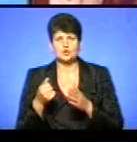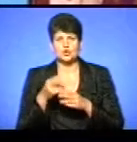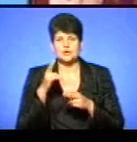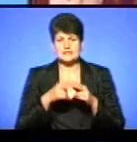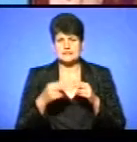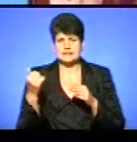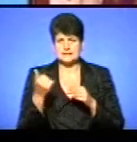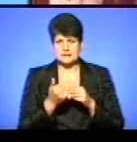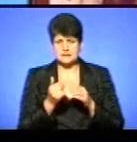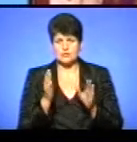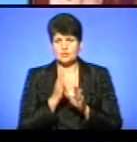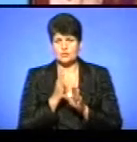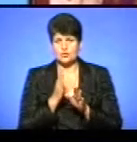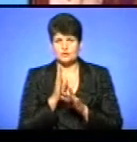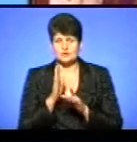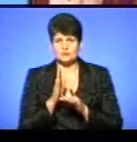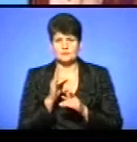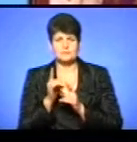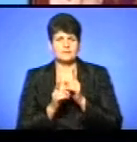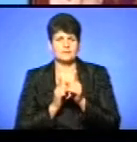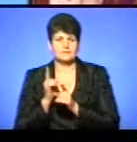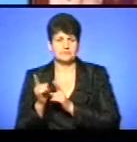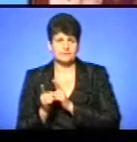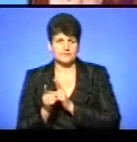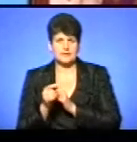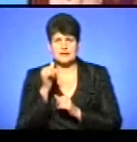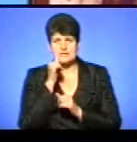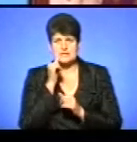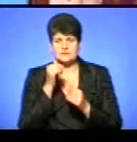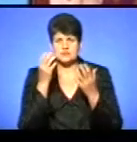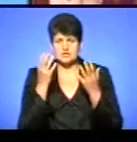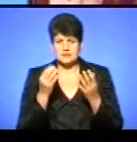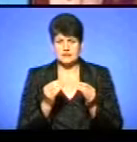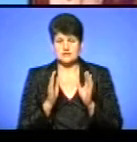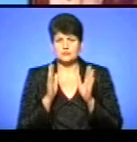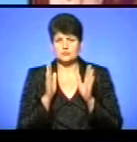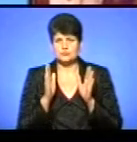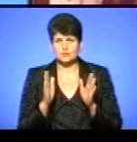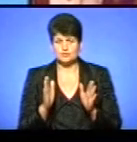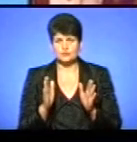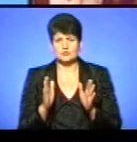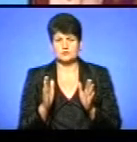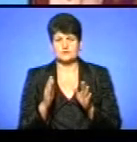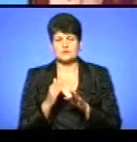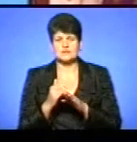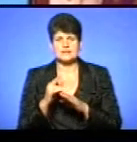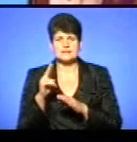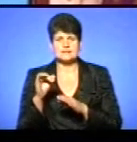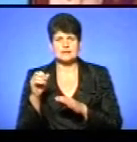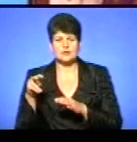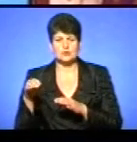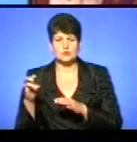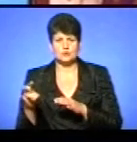тижня погода носитиме нестійкий характер. Так, на завтрашній день ми перебуватимемо в таловій частині циклону, який